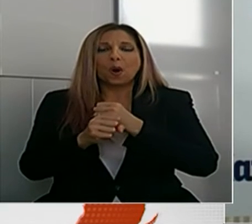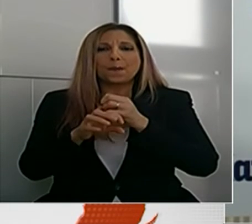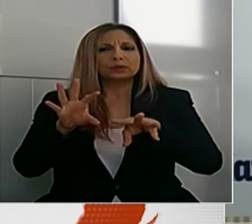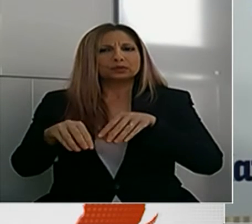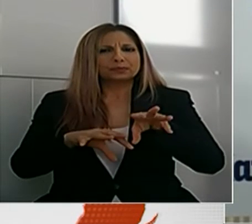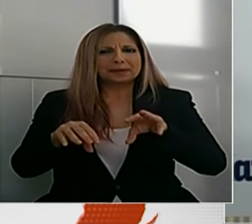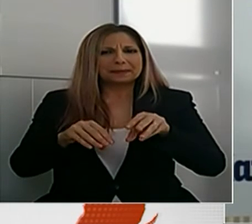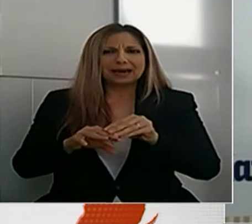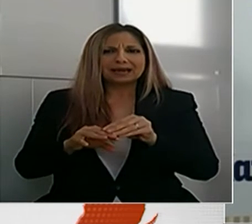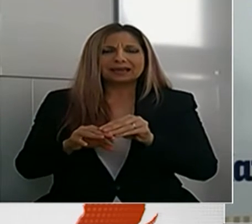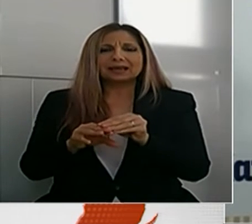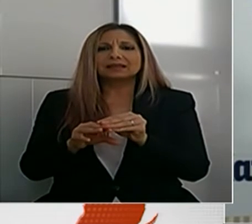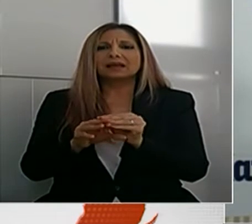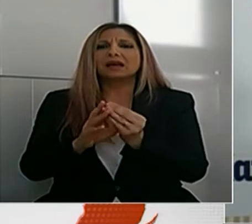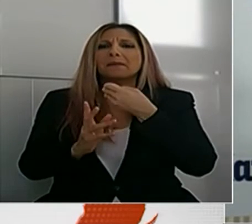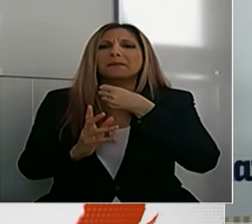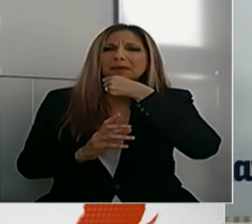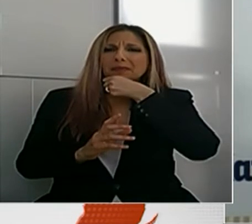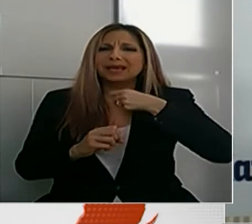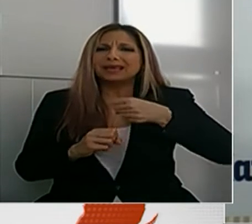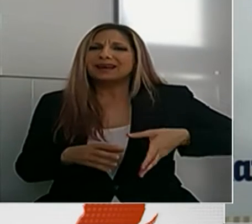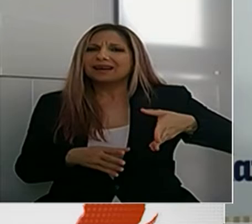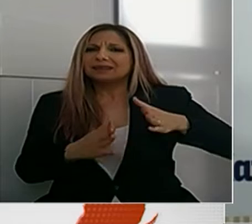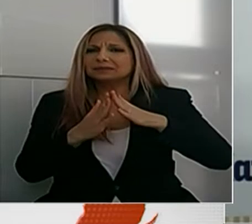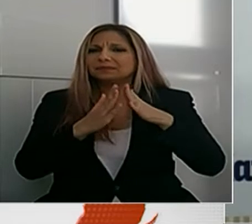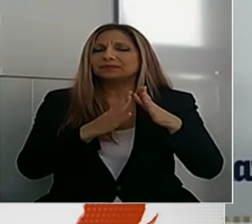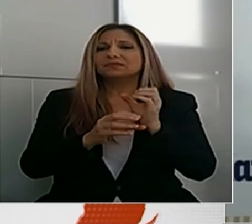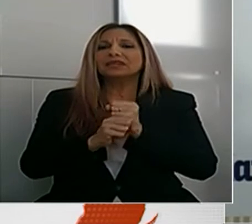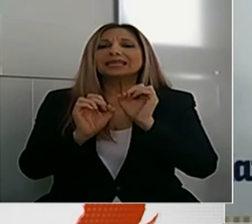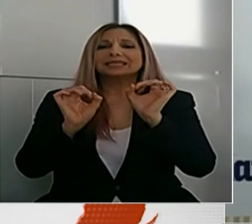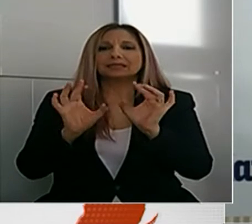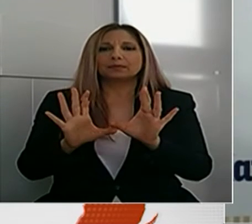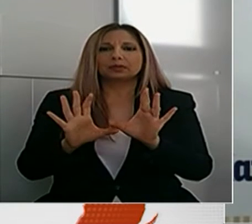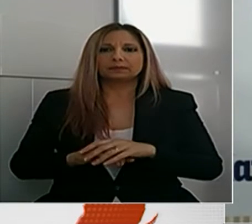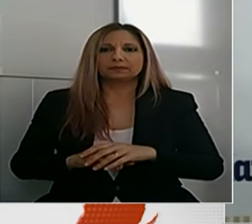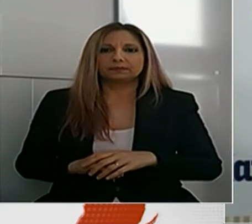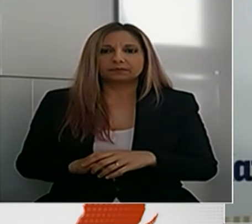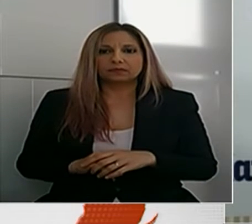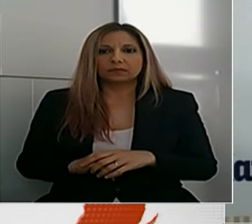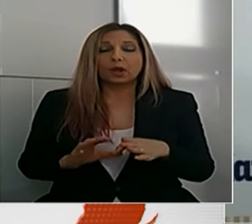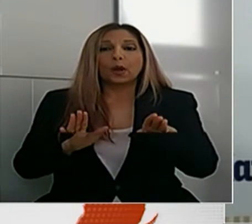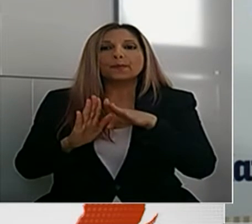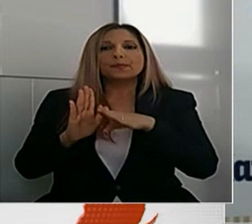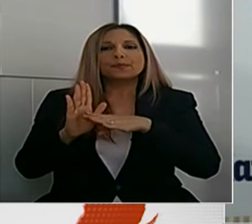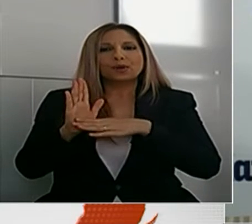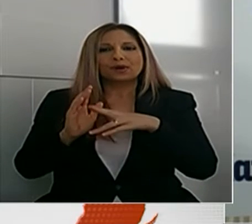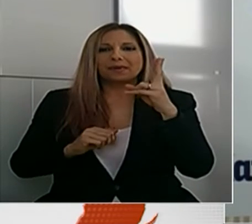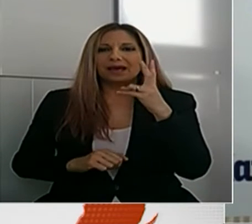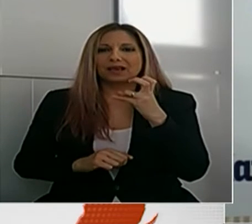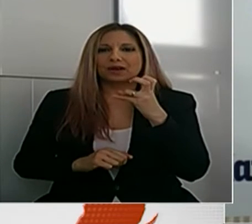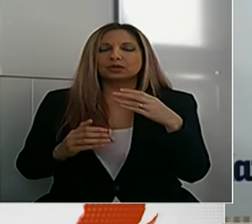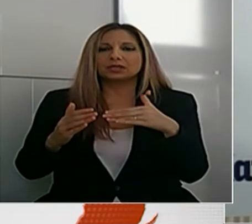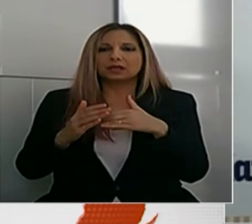οίκους ευηγερίας δεν προέγηψαν κανέναν θετικό αποτέλεσμα. Από το πρόγραμμα των 20.000 εργαστηριακών